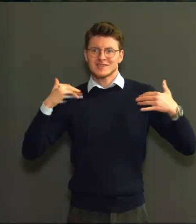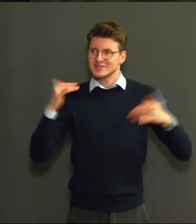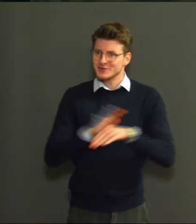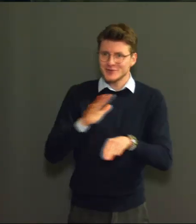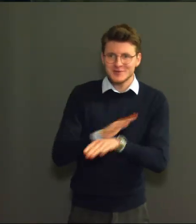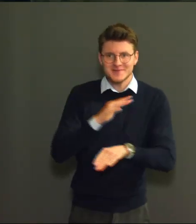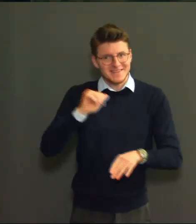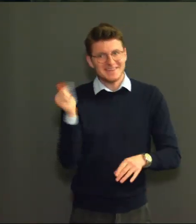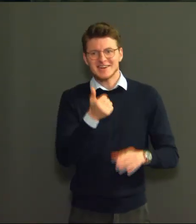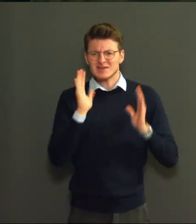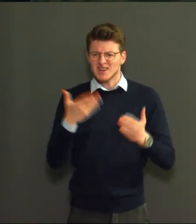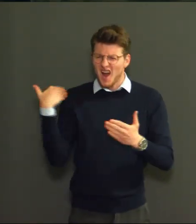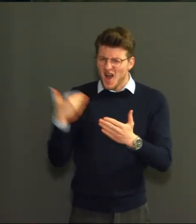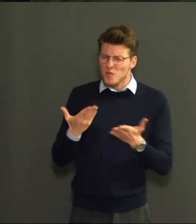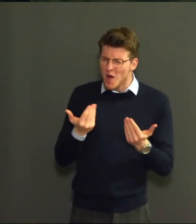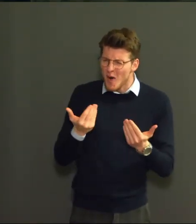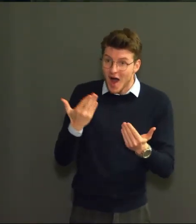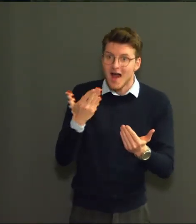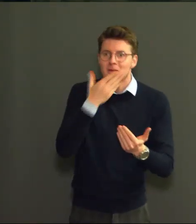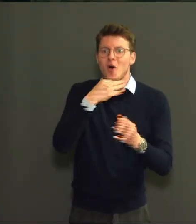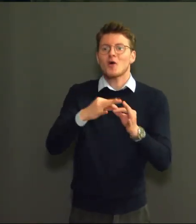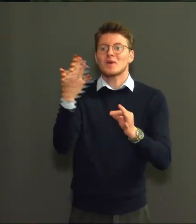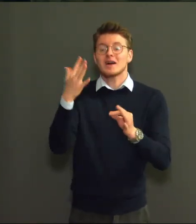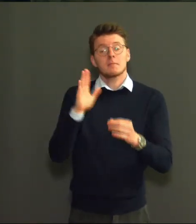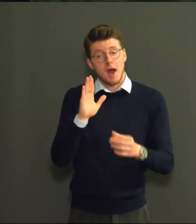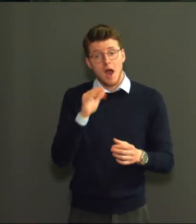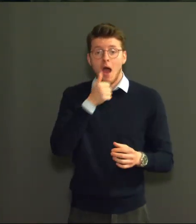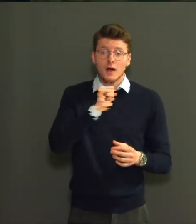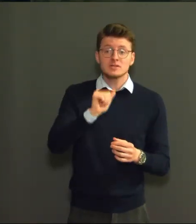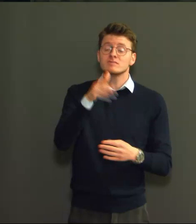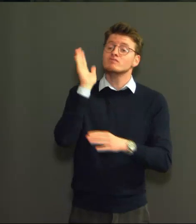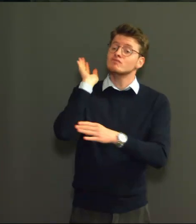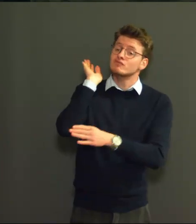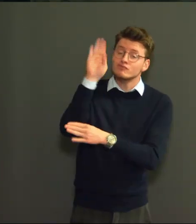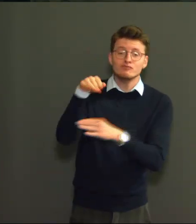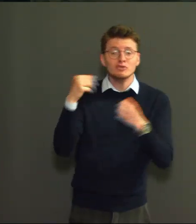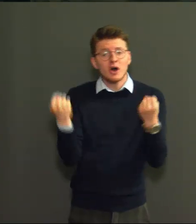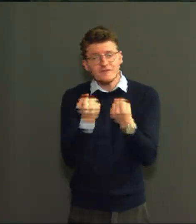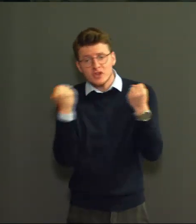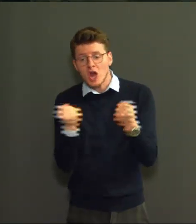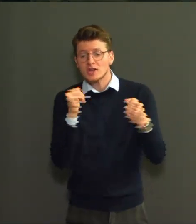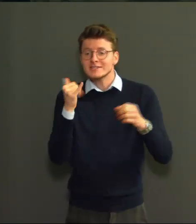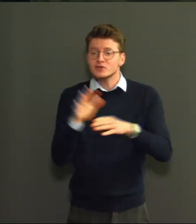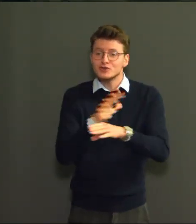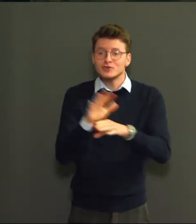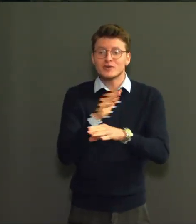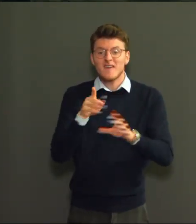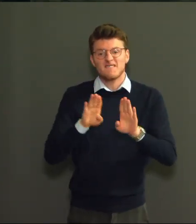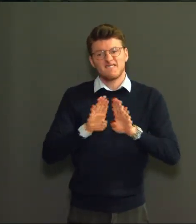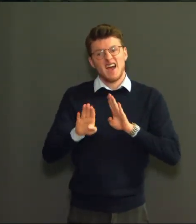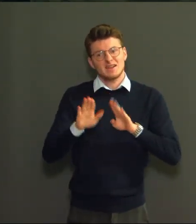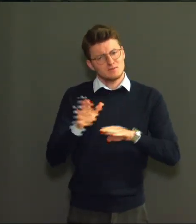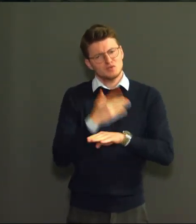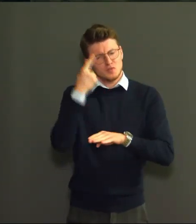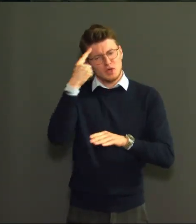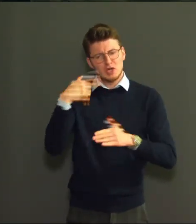manier. We hebben begrepen dat de pandemie aan kracht afneemt, maar laat ons duidelijk zijn, en de pandemie is nog niet volledig verdwenen. Profiteren van